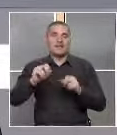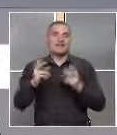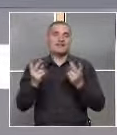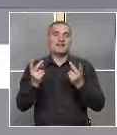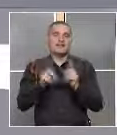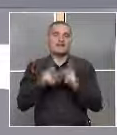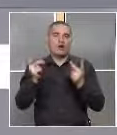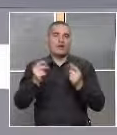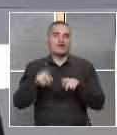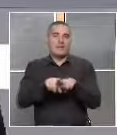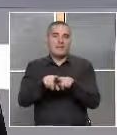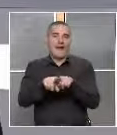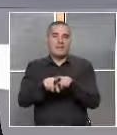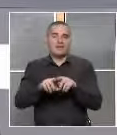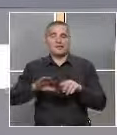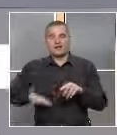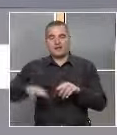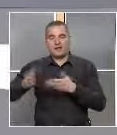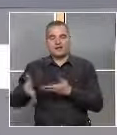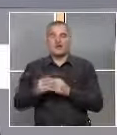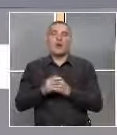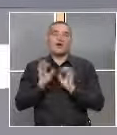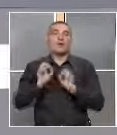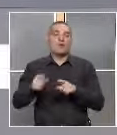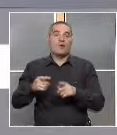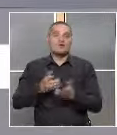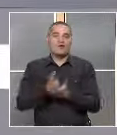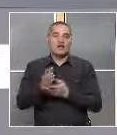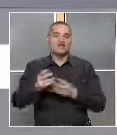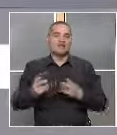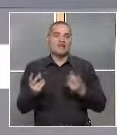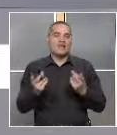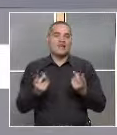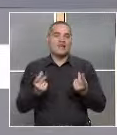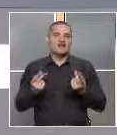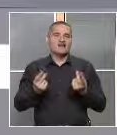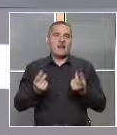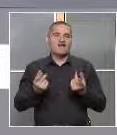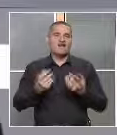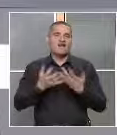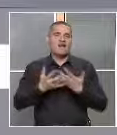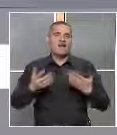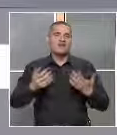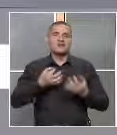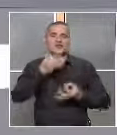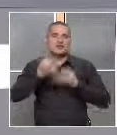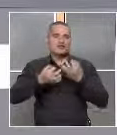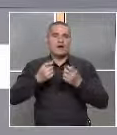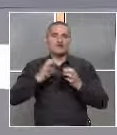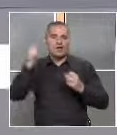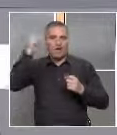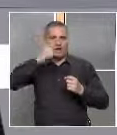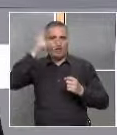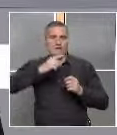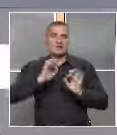на детето. И по този начин да се разиграват различни ситуации от ежедневието. И по този начин